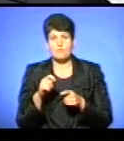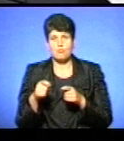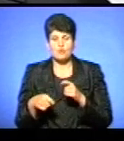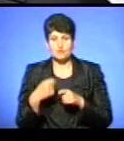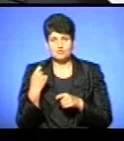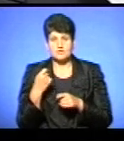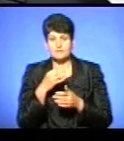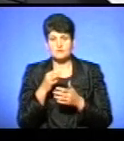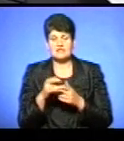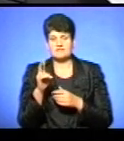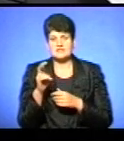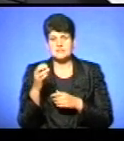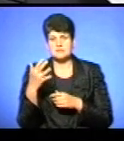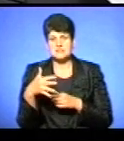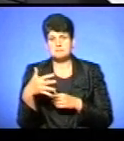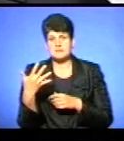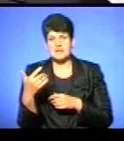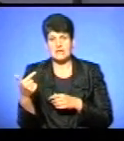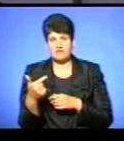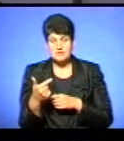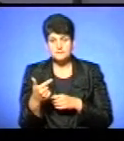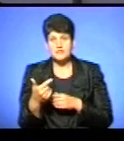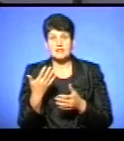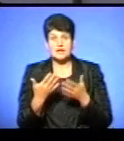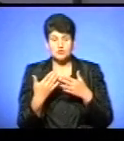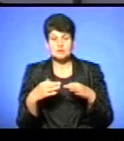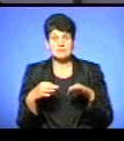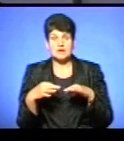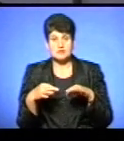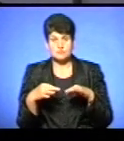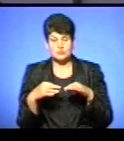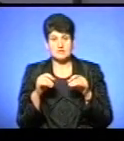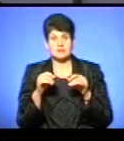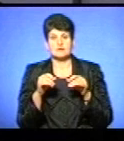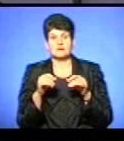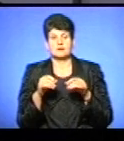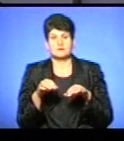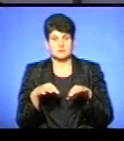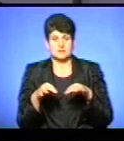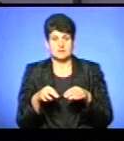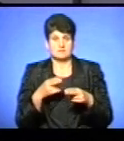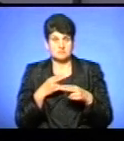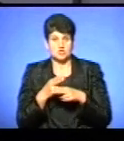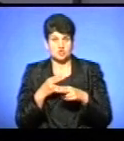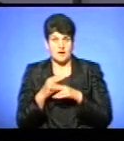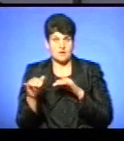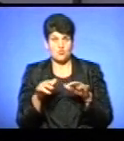відповідальності за це 255 гривень. І якщо транспортний засіб суттєво перешкоджає дорожньому руху,